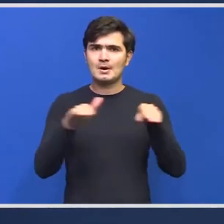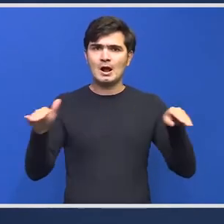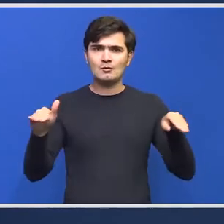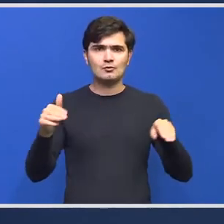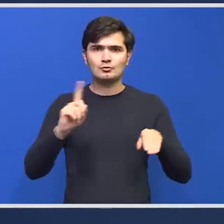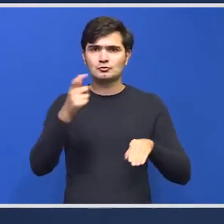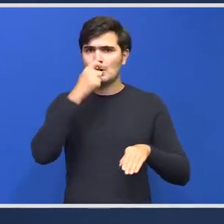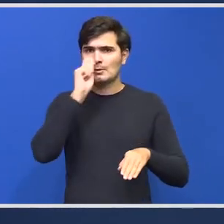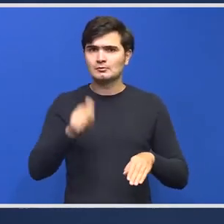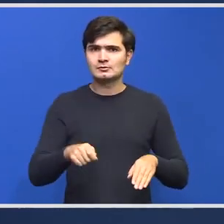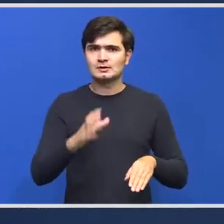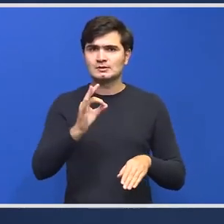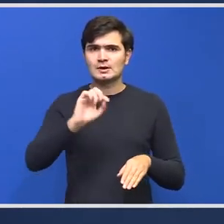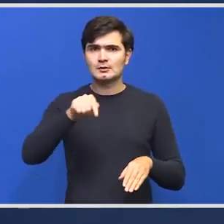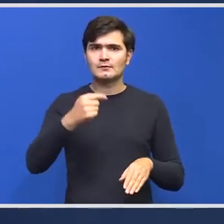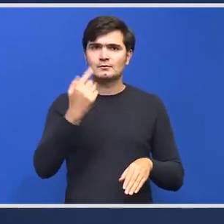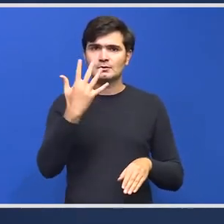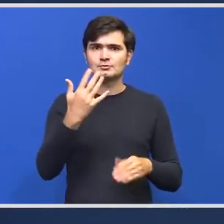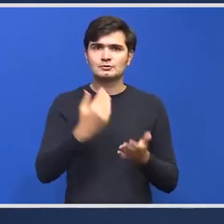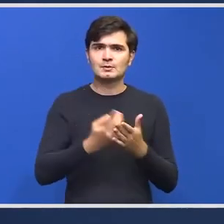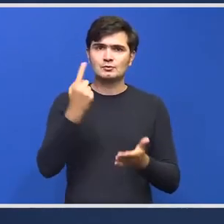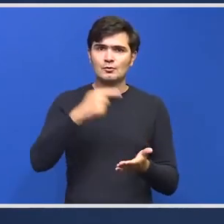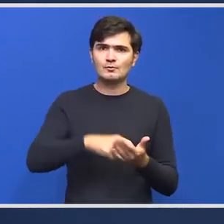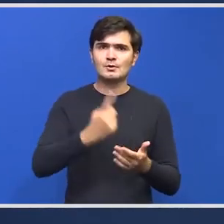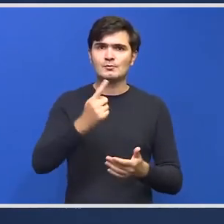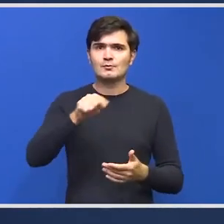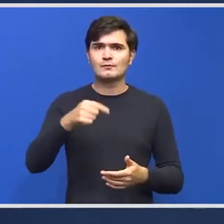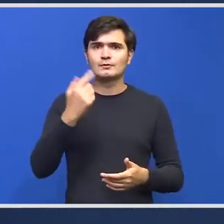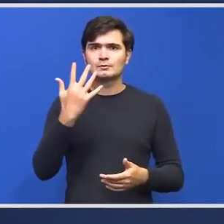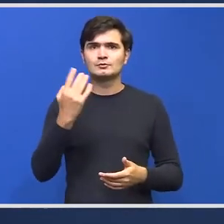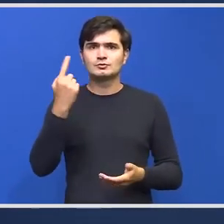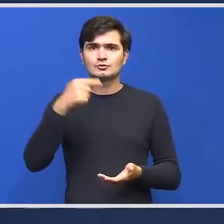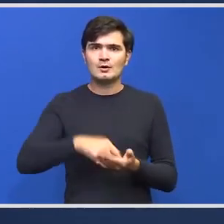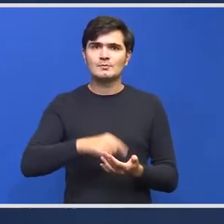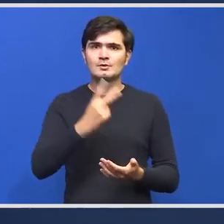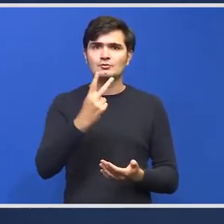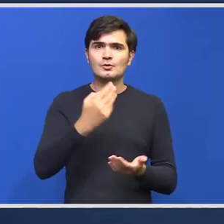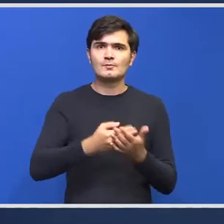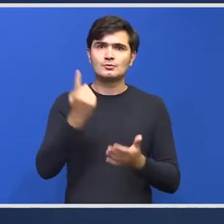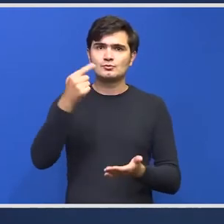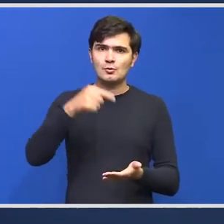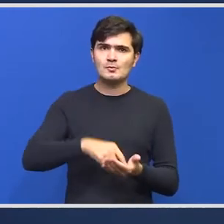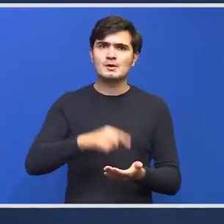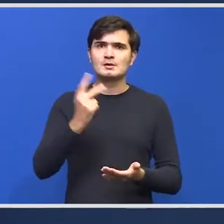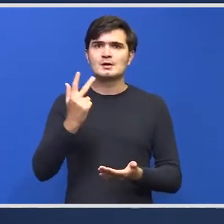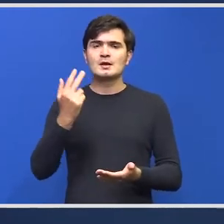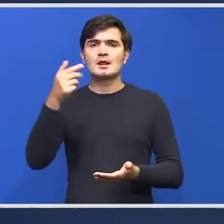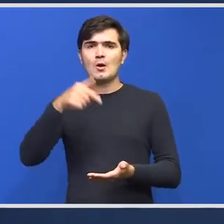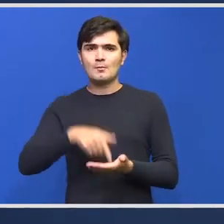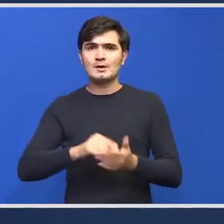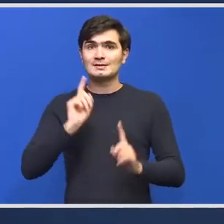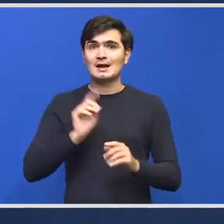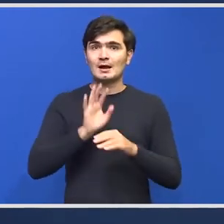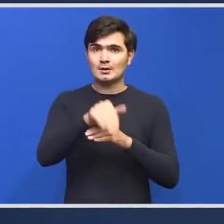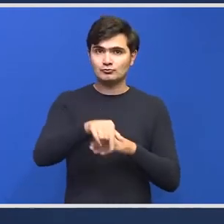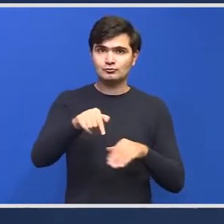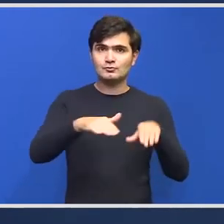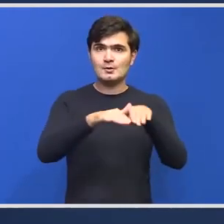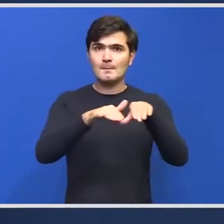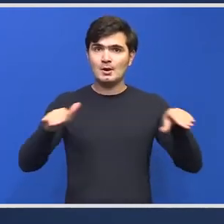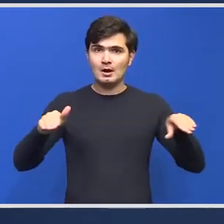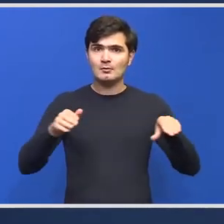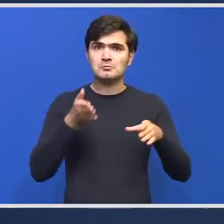renunțat. 0,5 la mie, 1,5 la mie, 2 la mie, 3 la mie. Deci atunci când ajungem la acele praguri